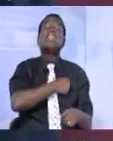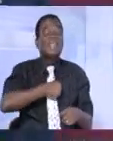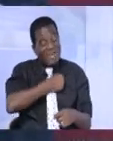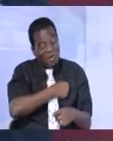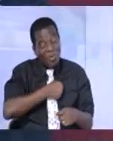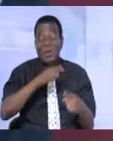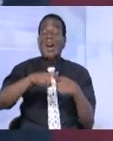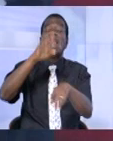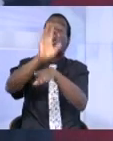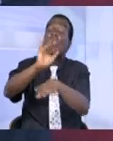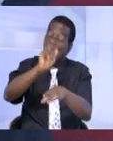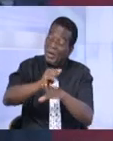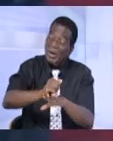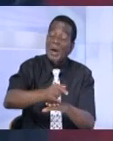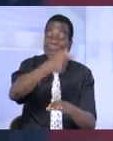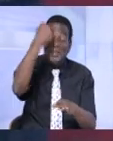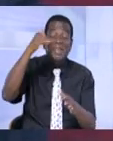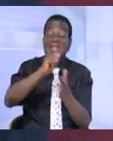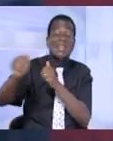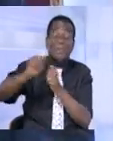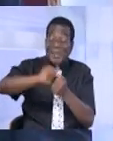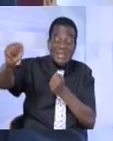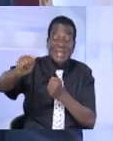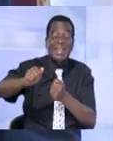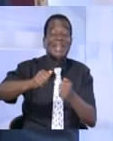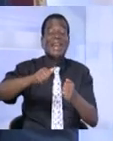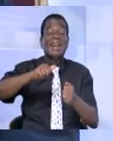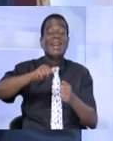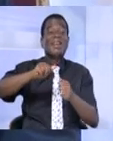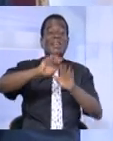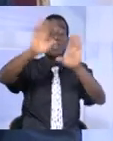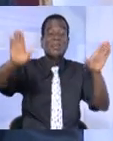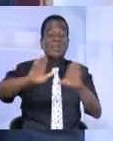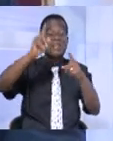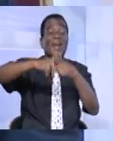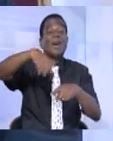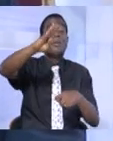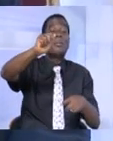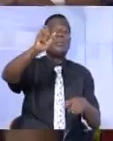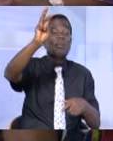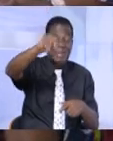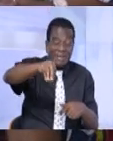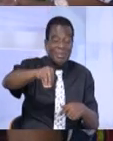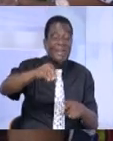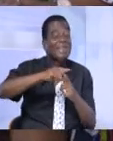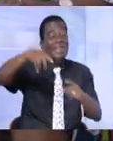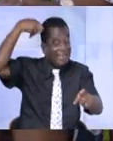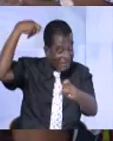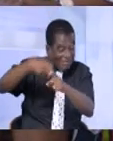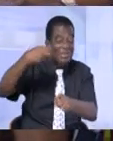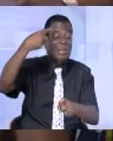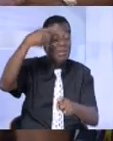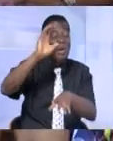Mali, Ibrahim Boubaka Keïta, a son homologue ivoirien Alassane Ouattara. A l'instar de plusieurs personnalités qui l'ont précédé, sa